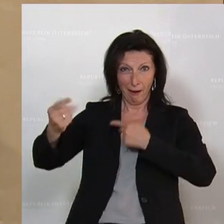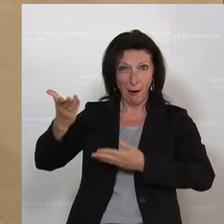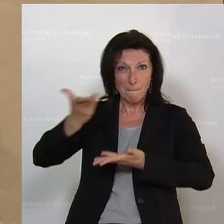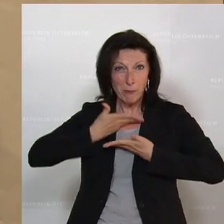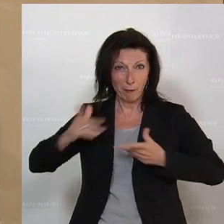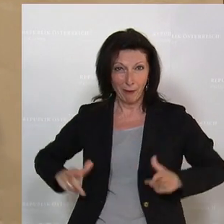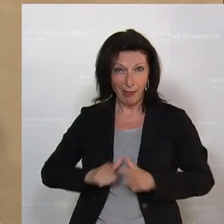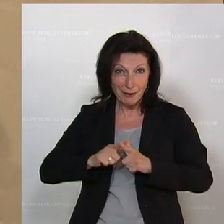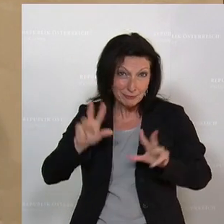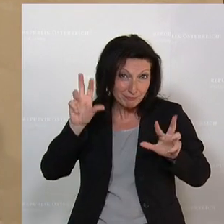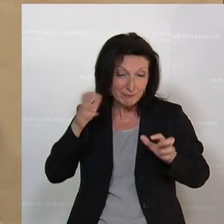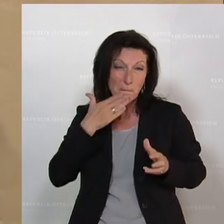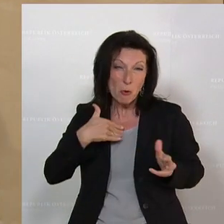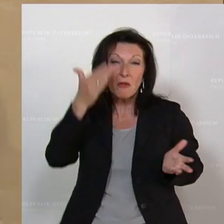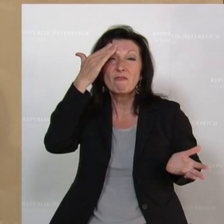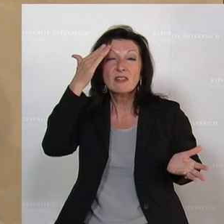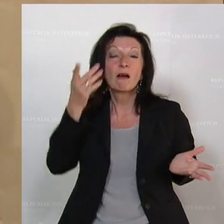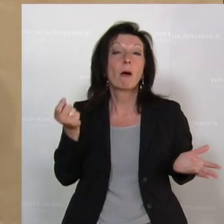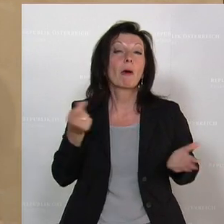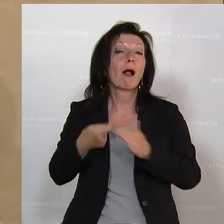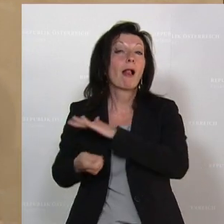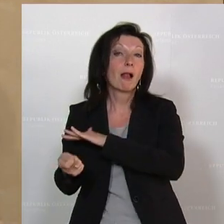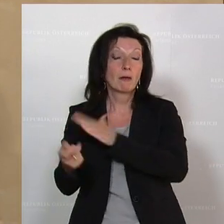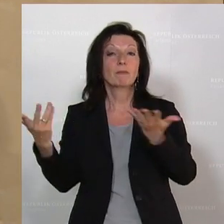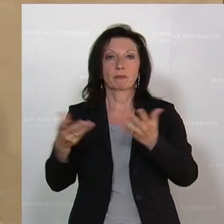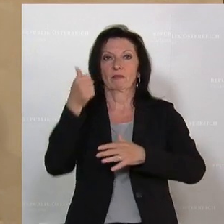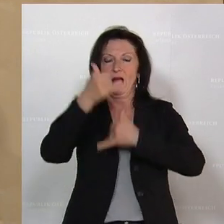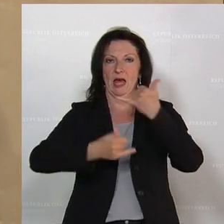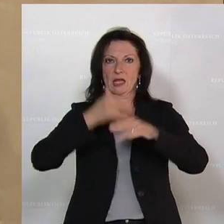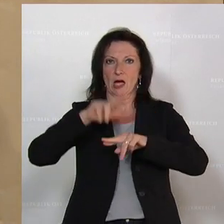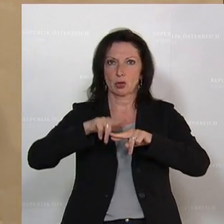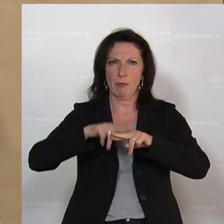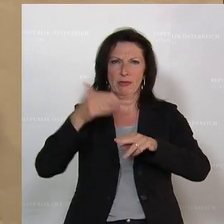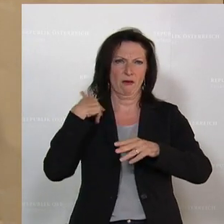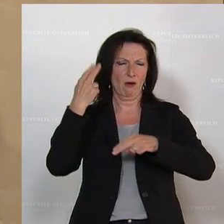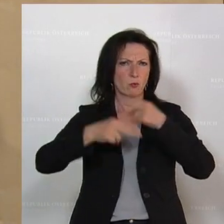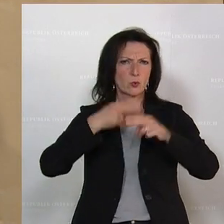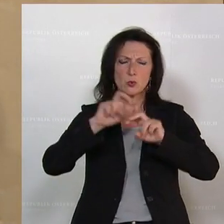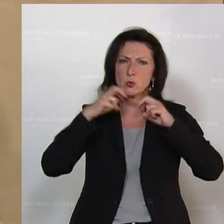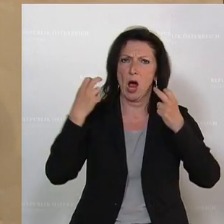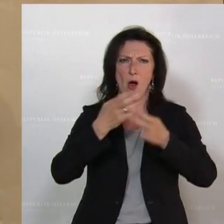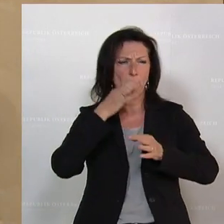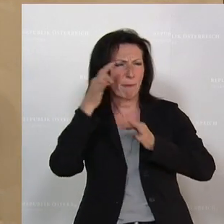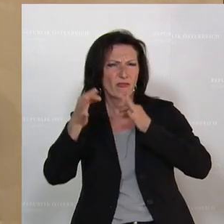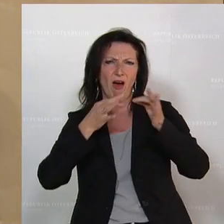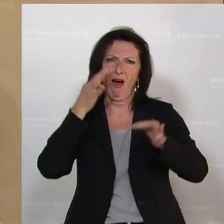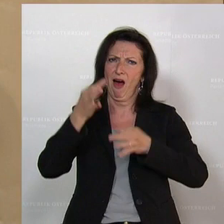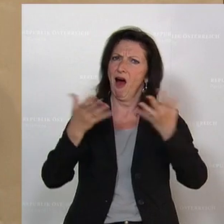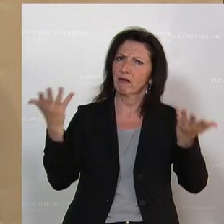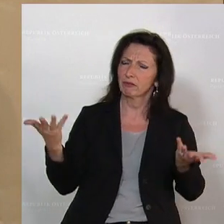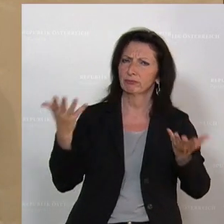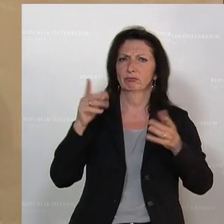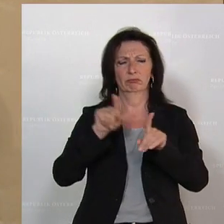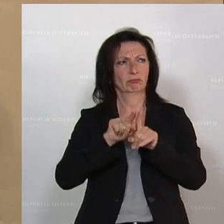Und nach einem Jahr in etwa Befragungen und Arbeit im Untersuchungsausschuss kann man hier auch